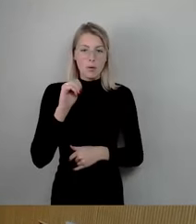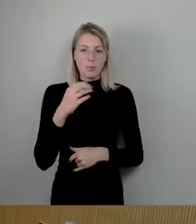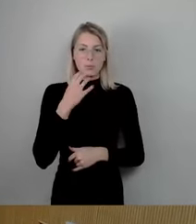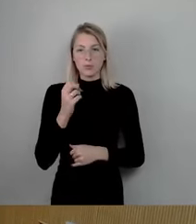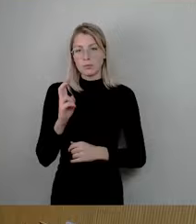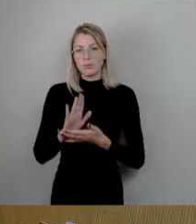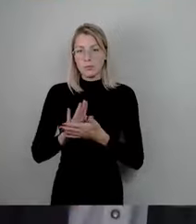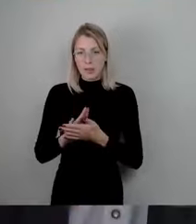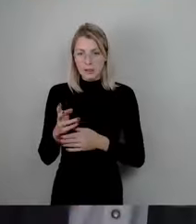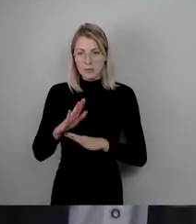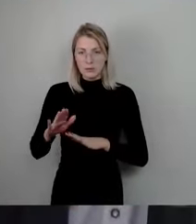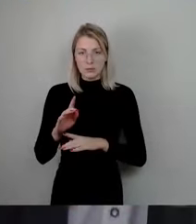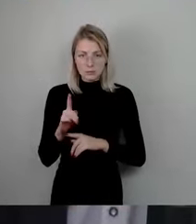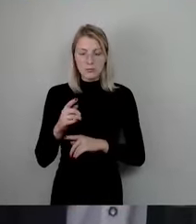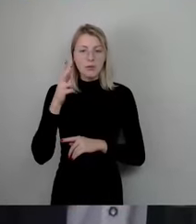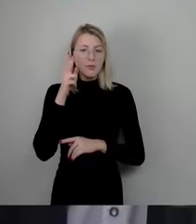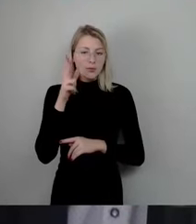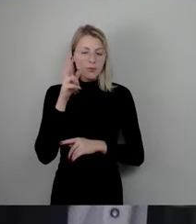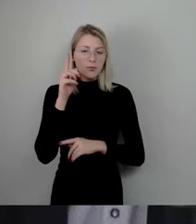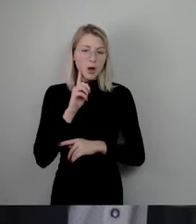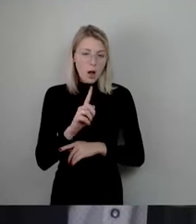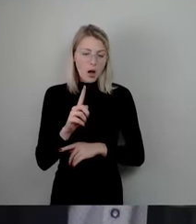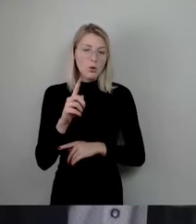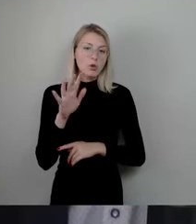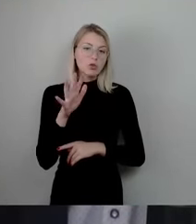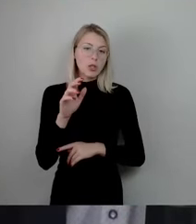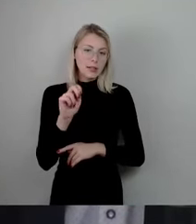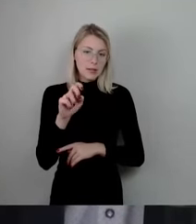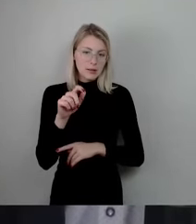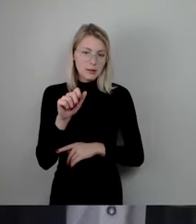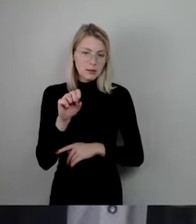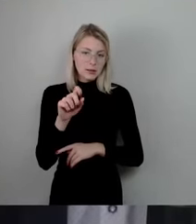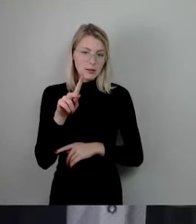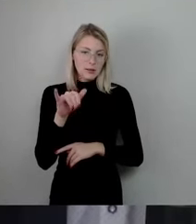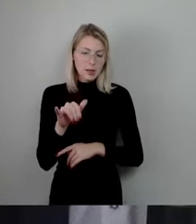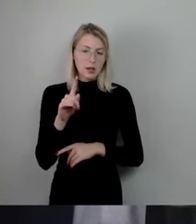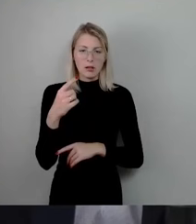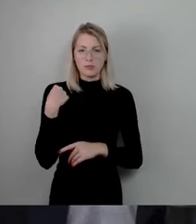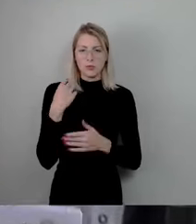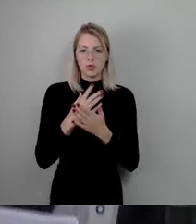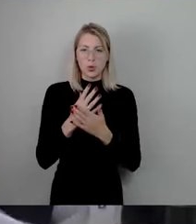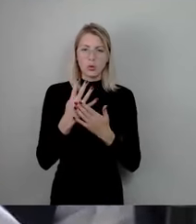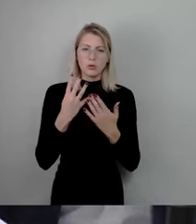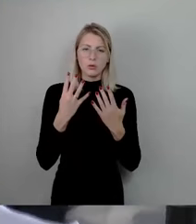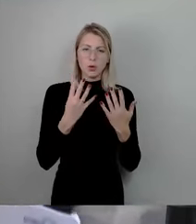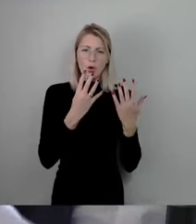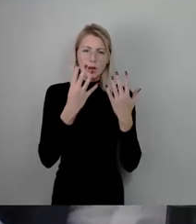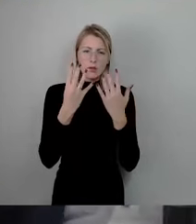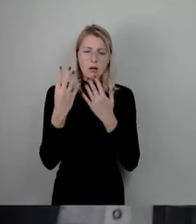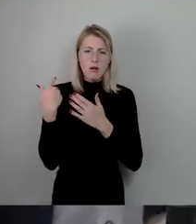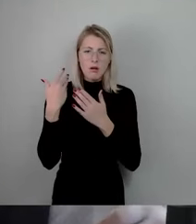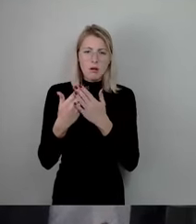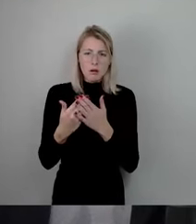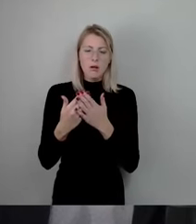Frau Schanetzki, kurze Antwort dazu. Seit neun Jahren sind grüne Baubürgermeister in Verantwortung.